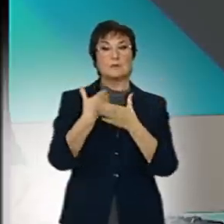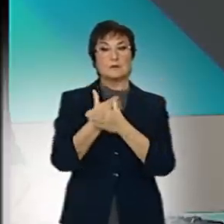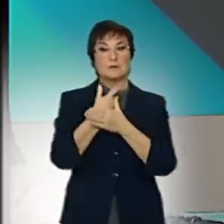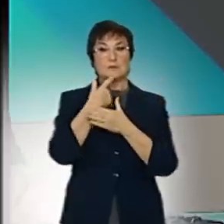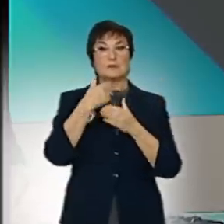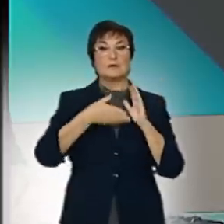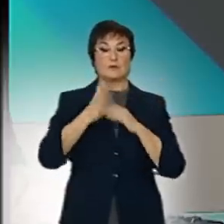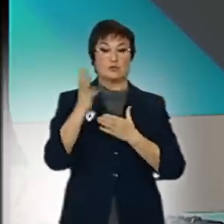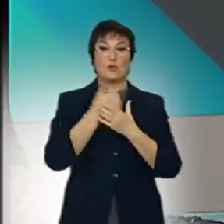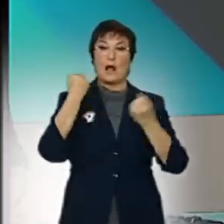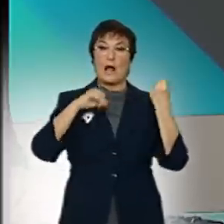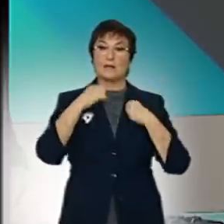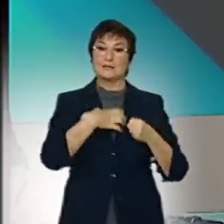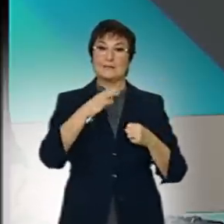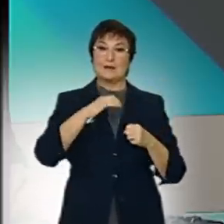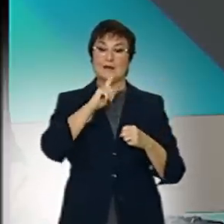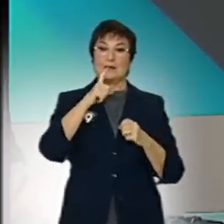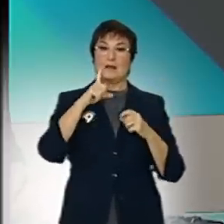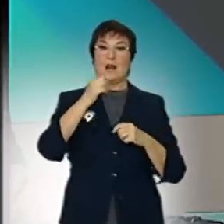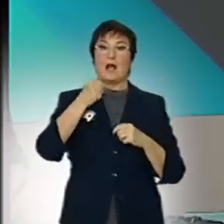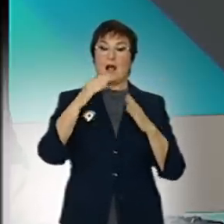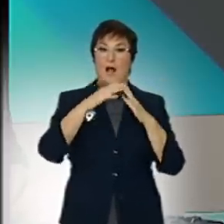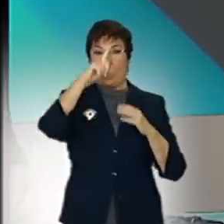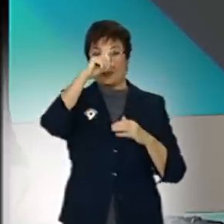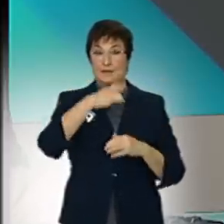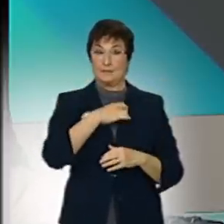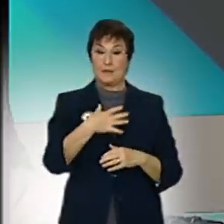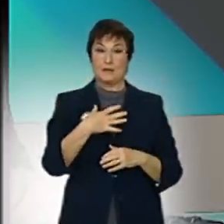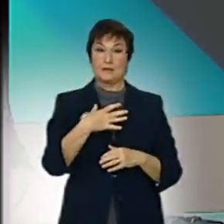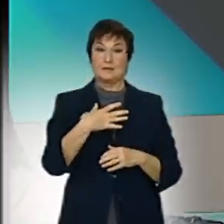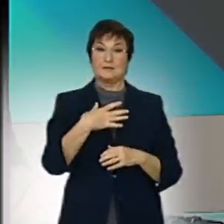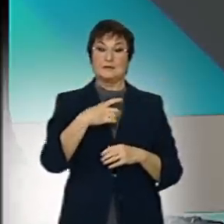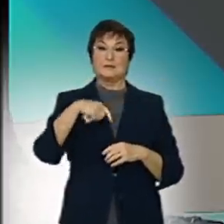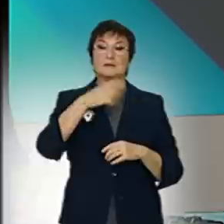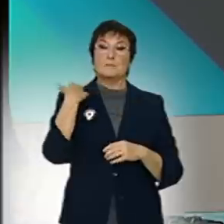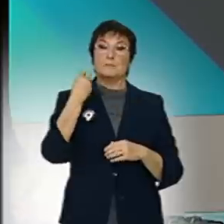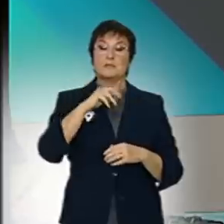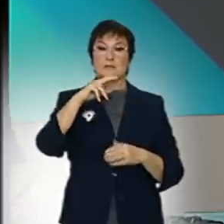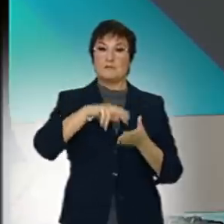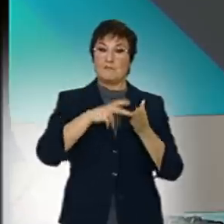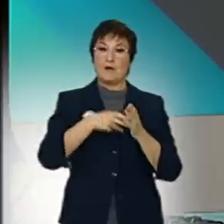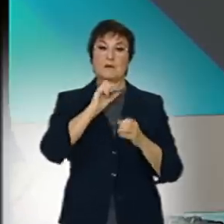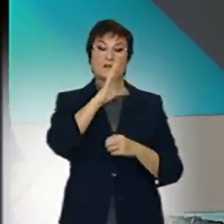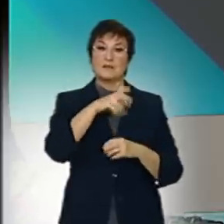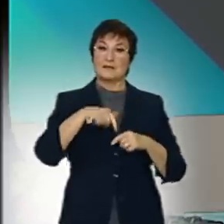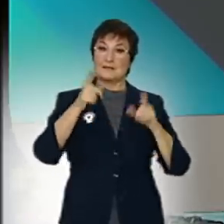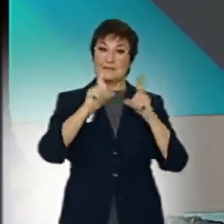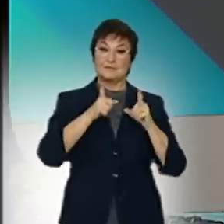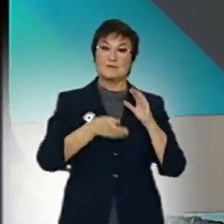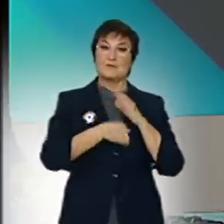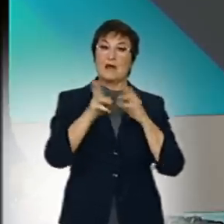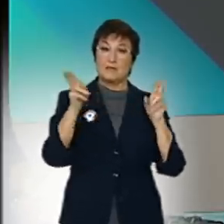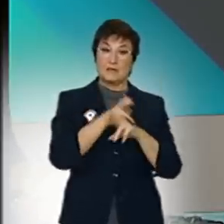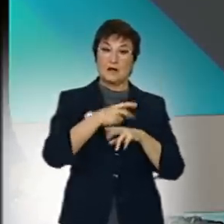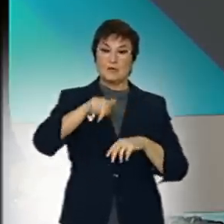n'anaven plorant els actors de l'alqueria blanca quan el president Fabra els va comunicar que tancaven les